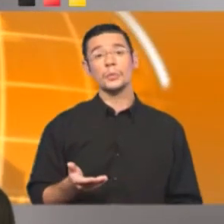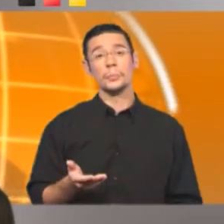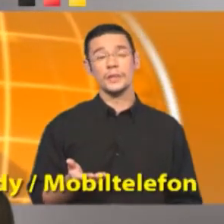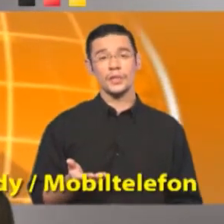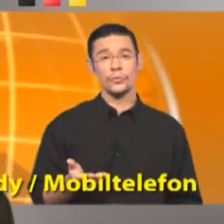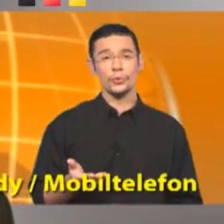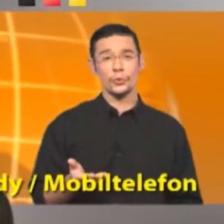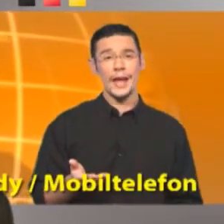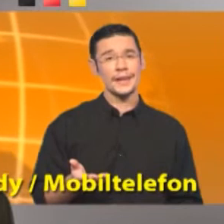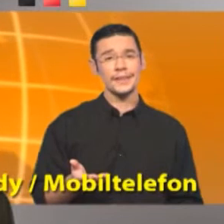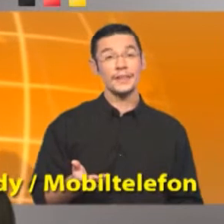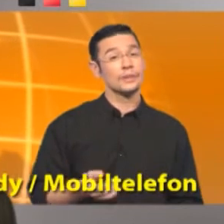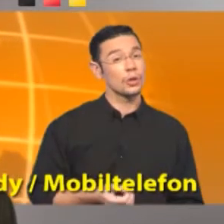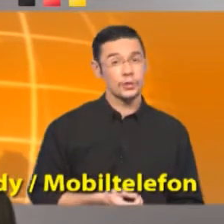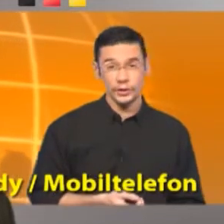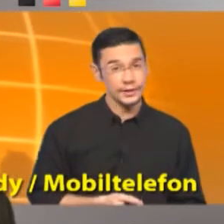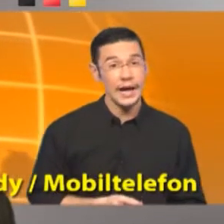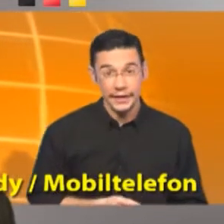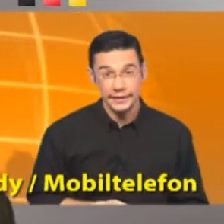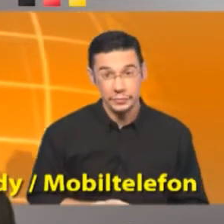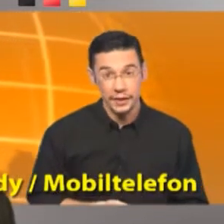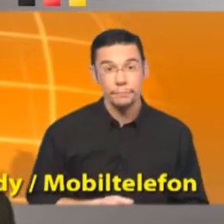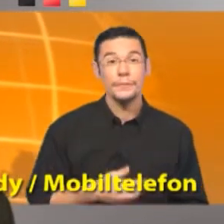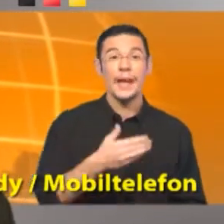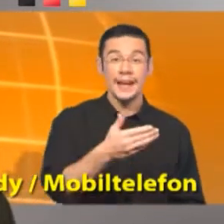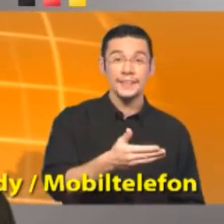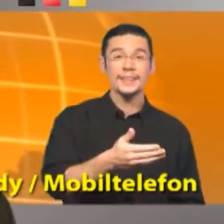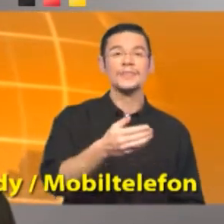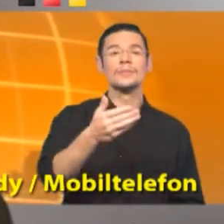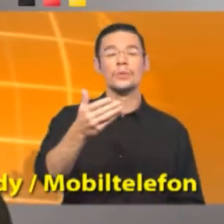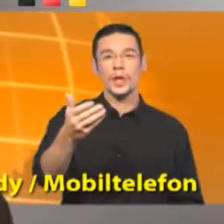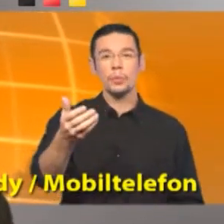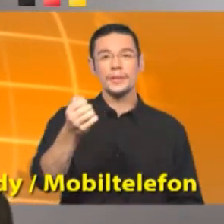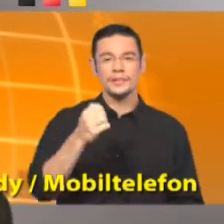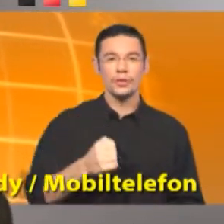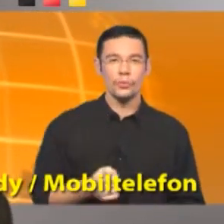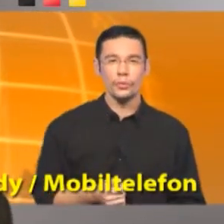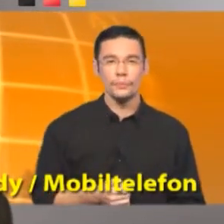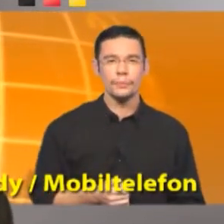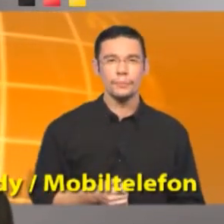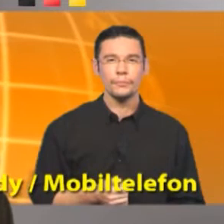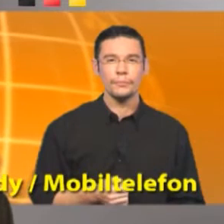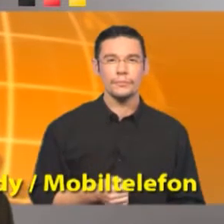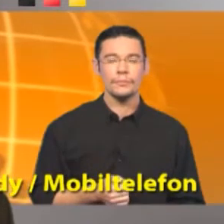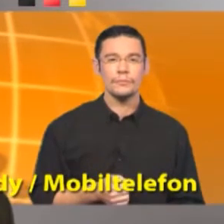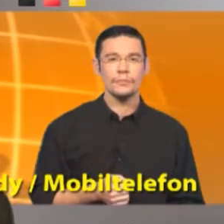Ohne Mobiltelefon oder Handy läuft heute gar nichts mehr Handy oder Mobiltelefon